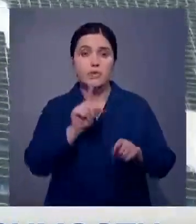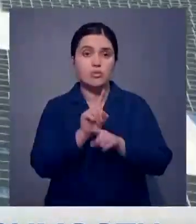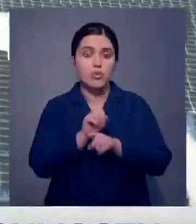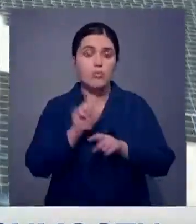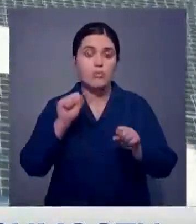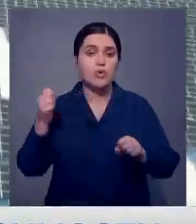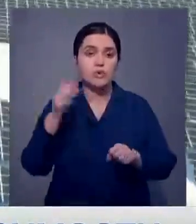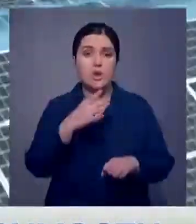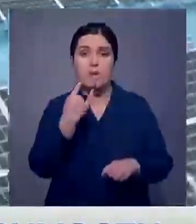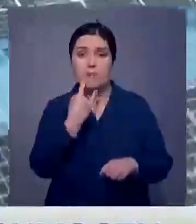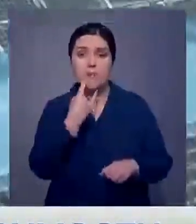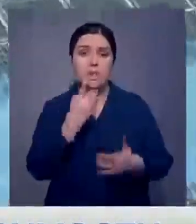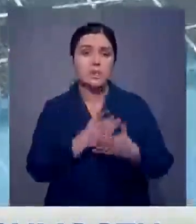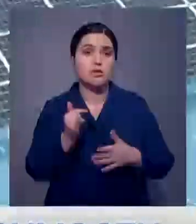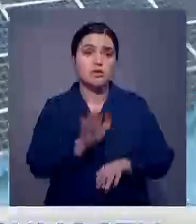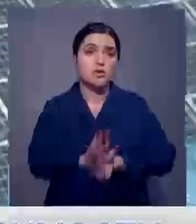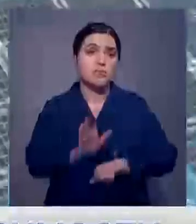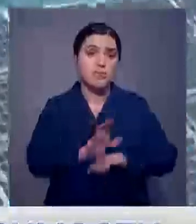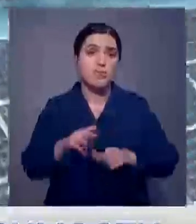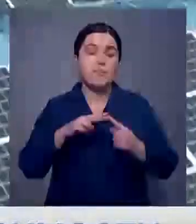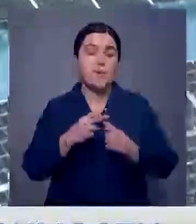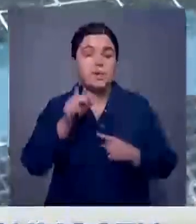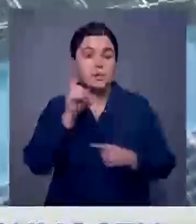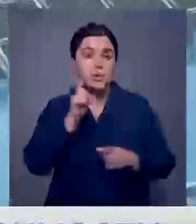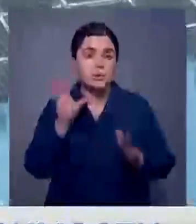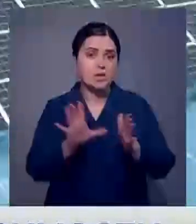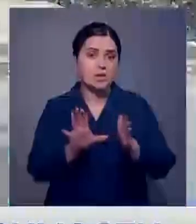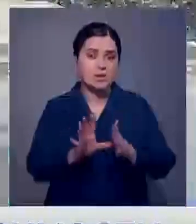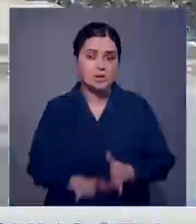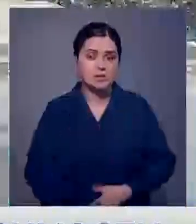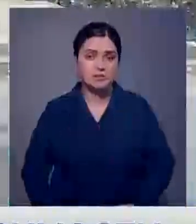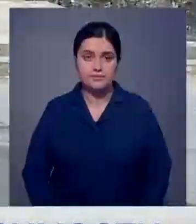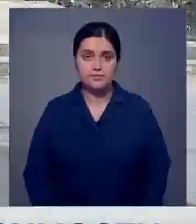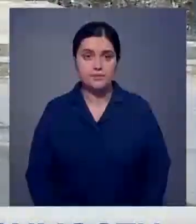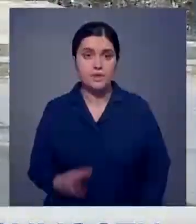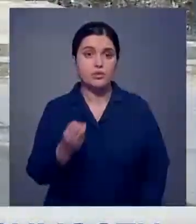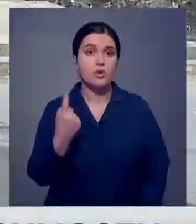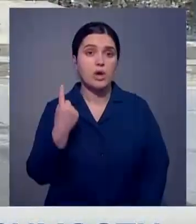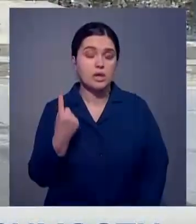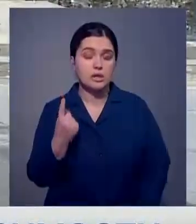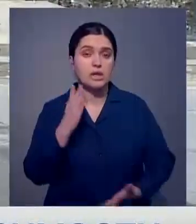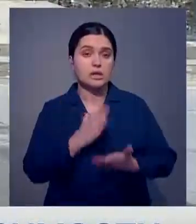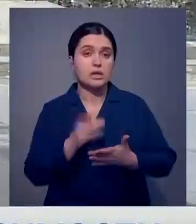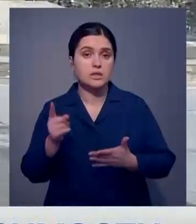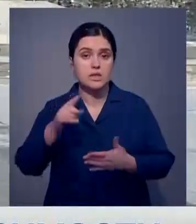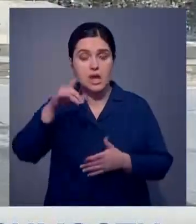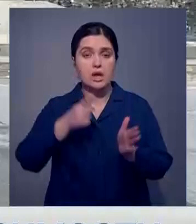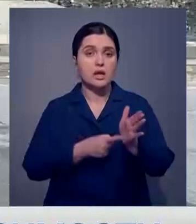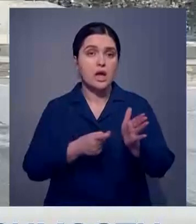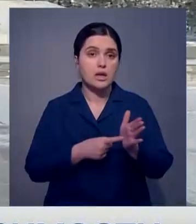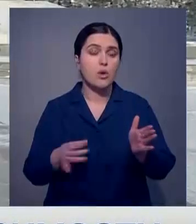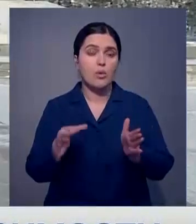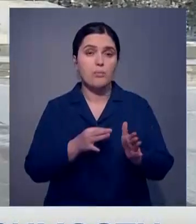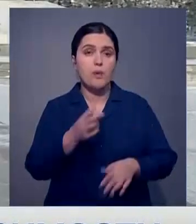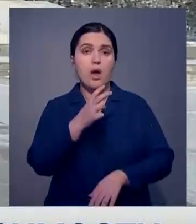Карагандинская область производит почти половину зеленой энергии страны. Еще одна сфера, в которой Карагандинская область традиционно сильна –